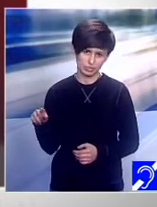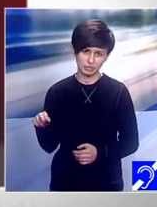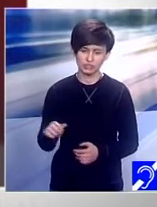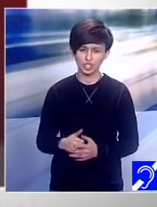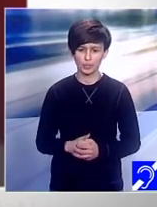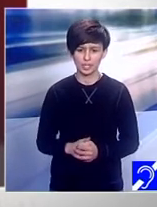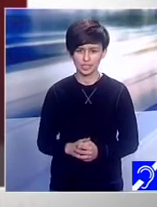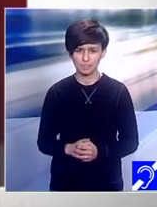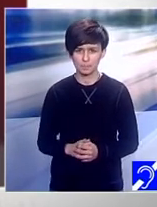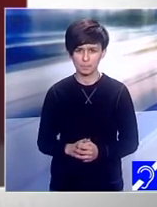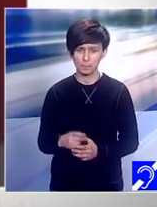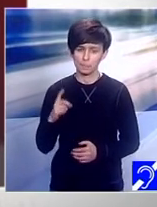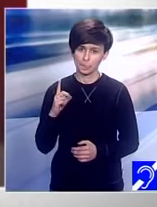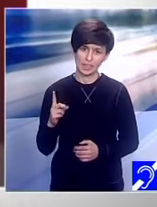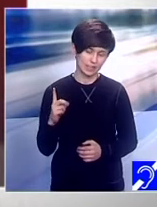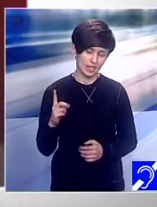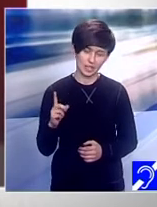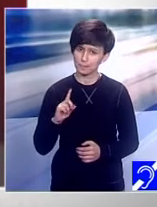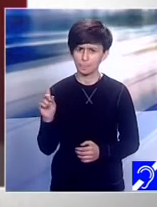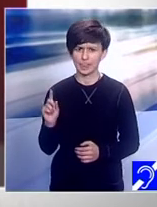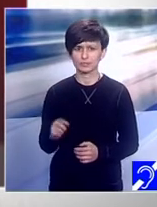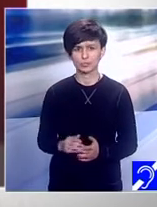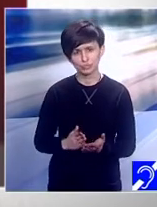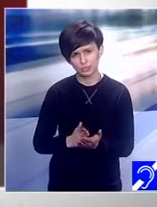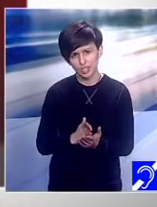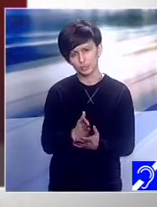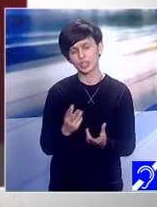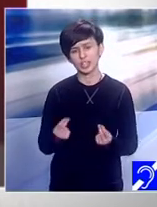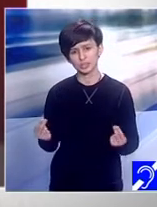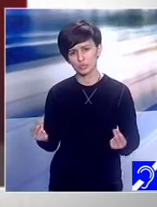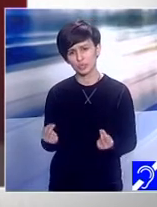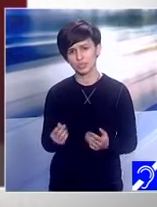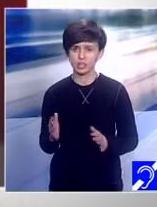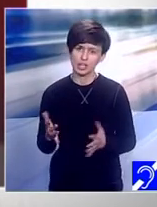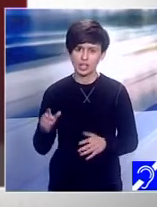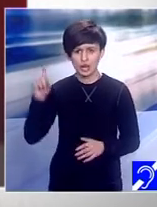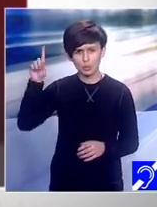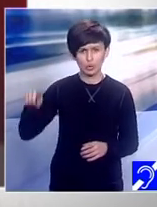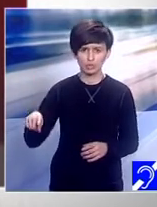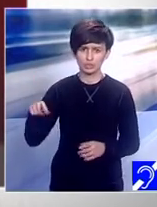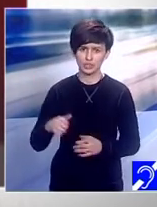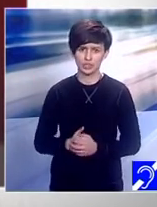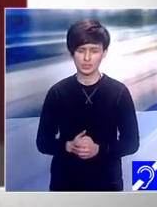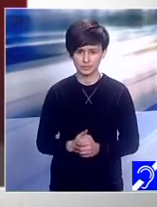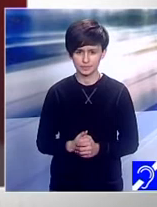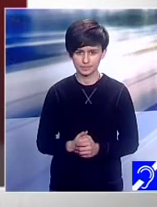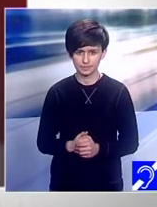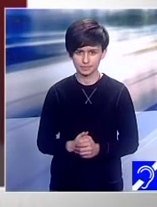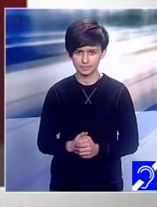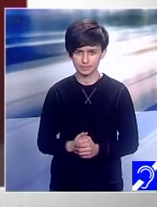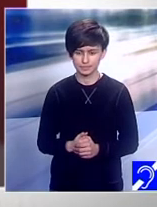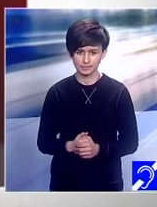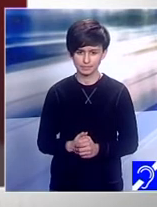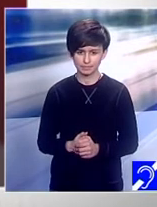foarte mult chestia asta, cam o lună așa și după aceea am început